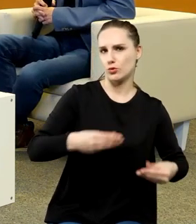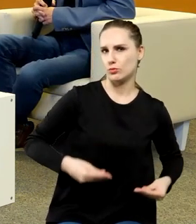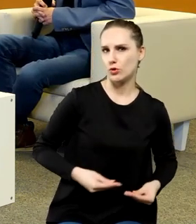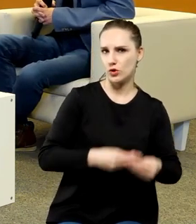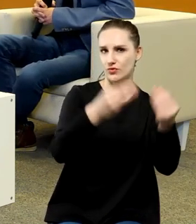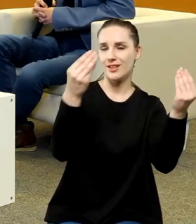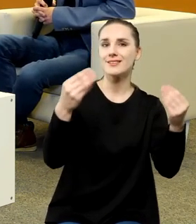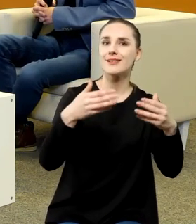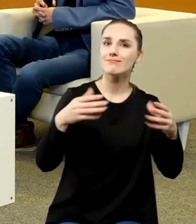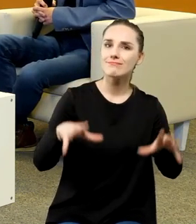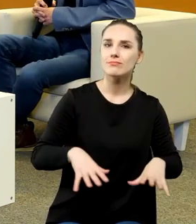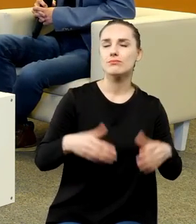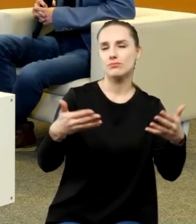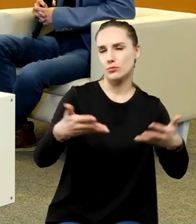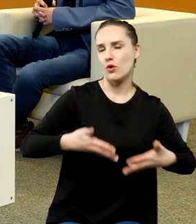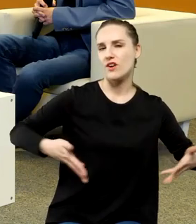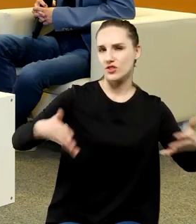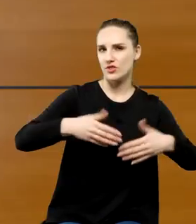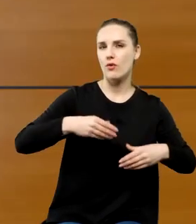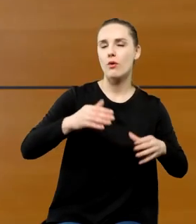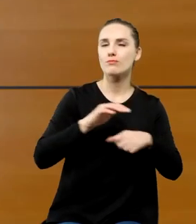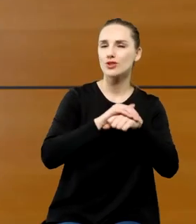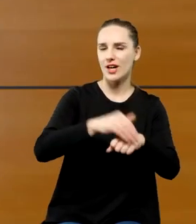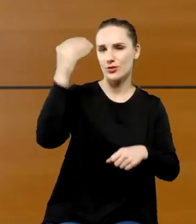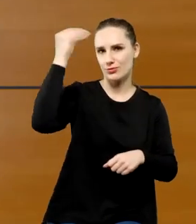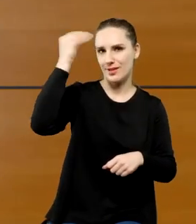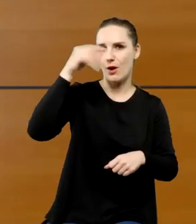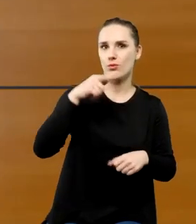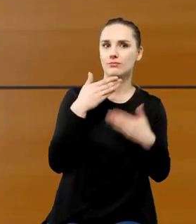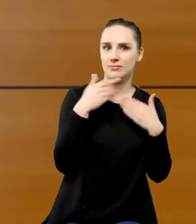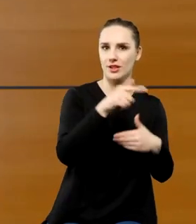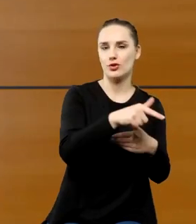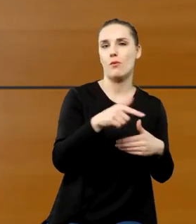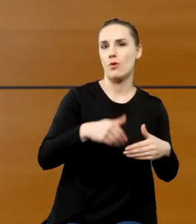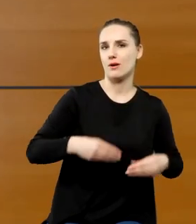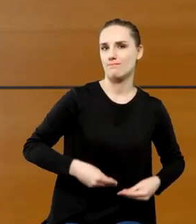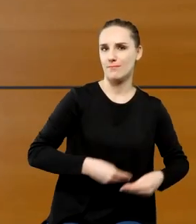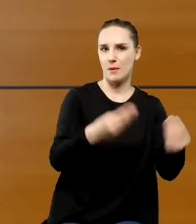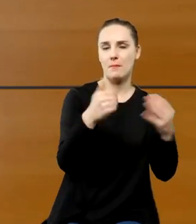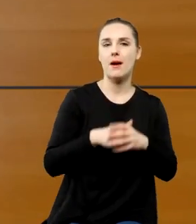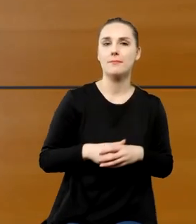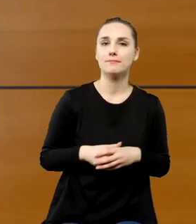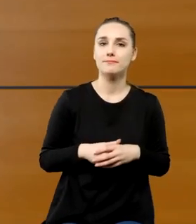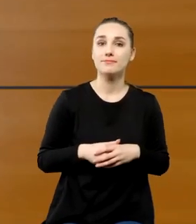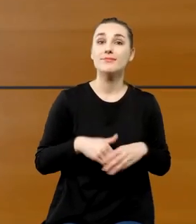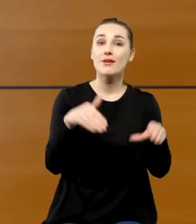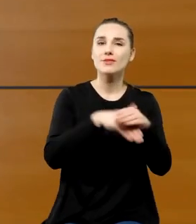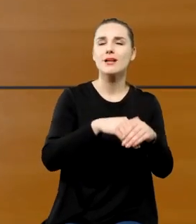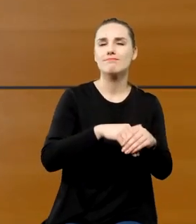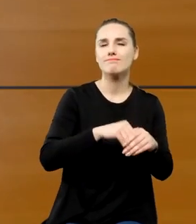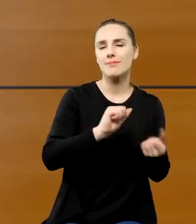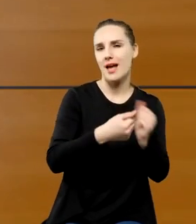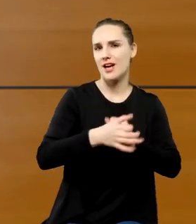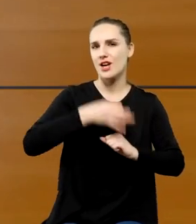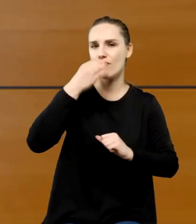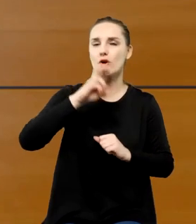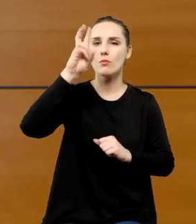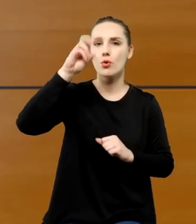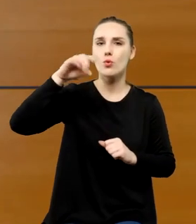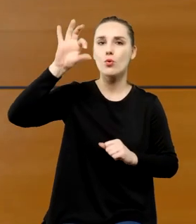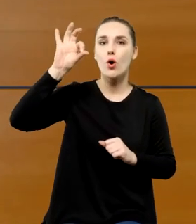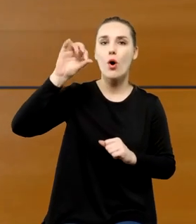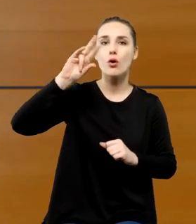Towarzystwo Przyjaciół Nauk które są w duchu reform kołątajowskich, które są tak potrzebne Polsce w czasie,